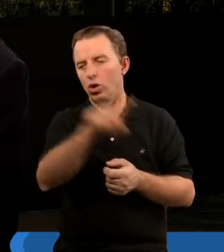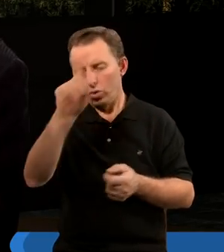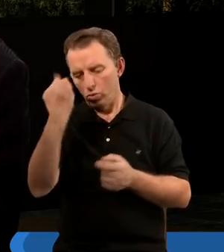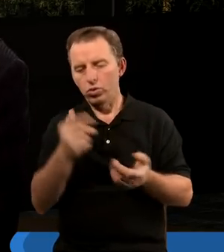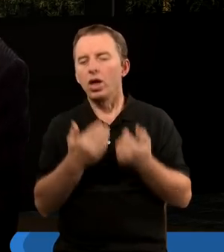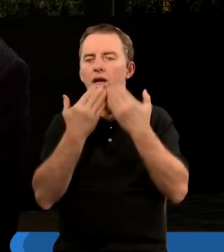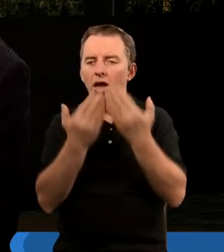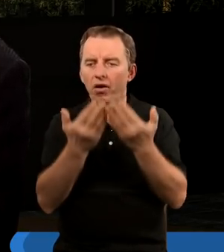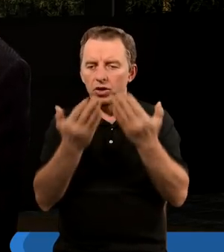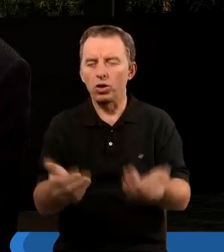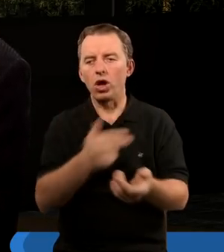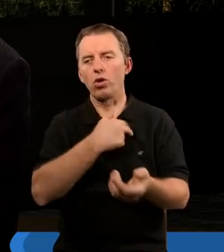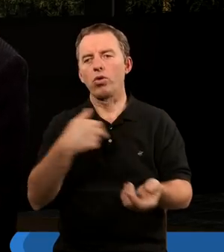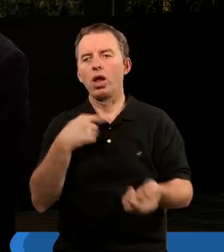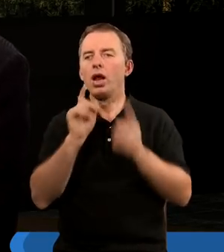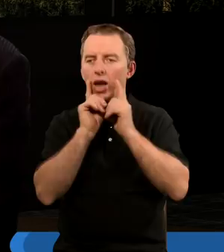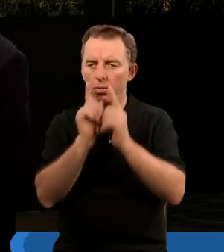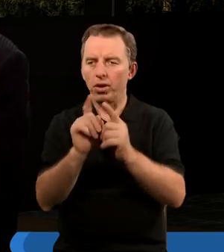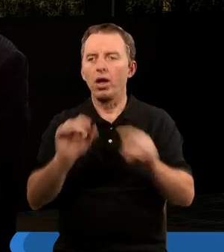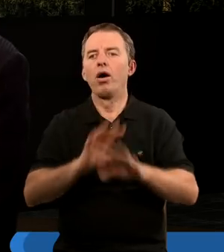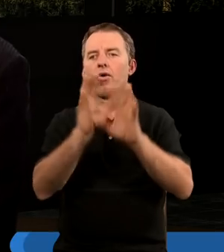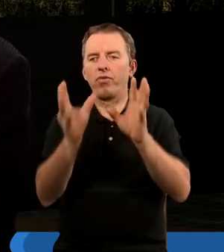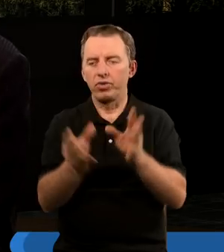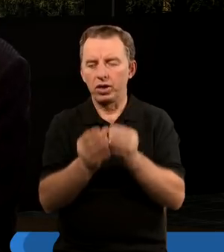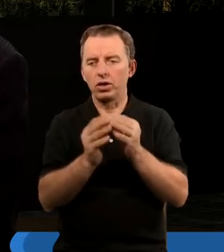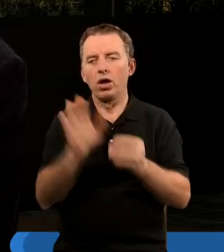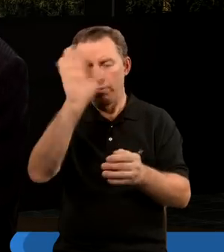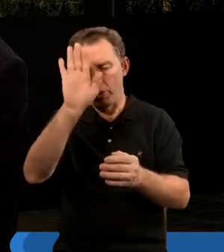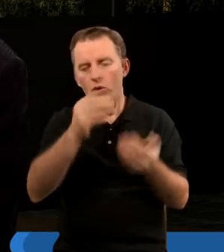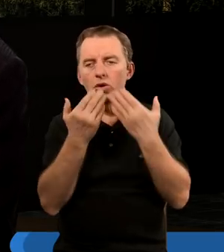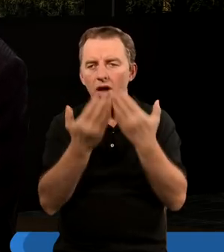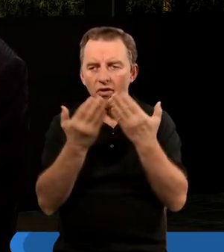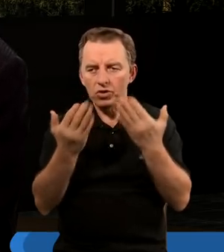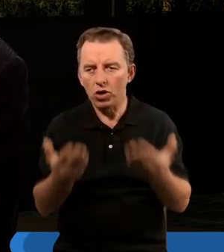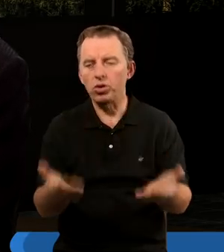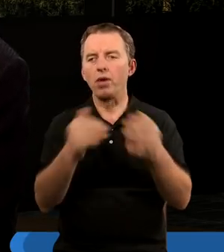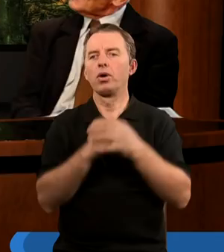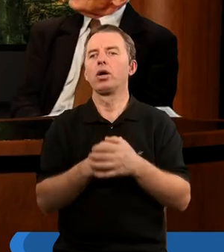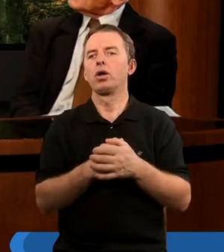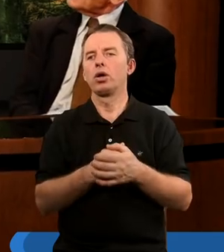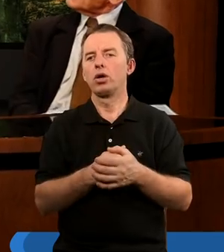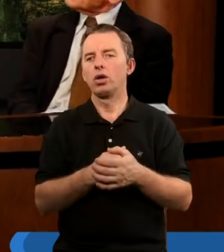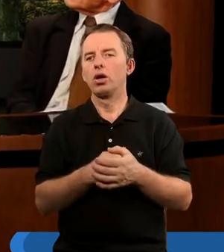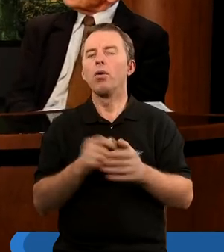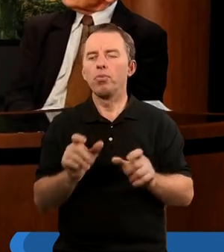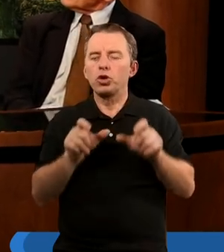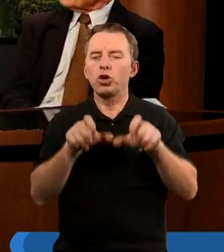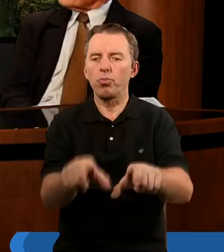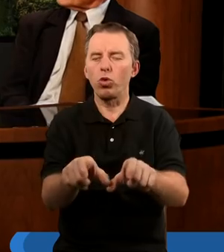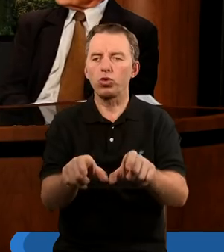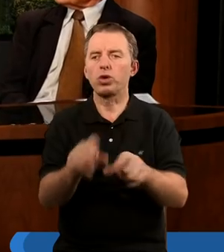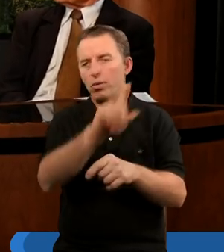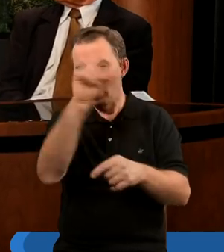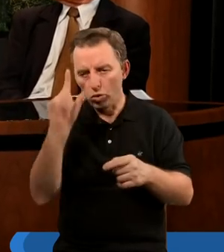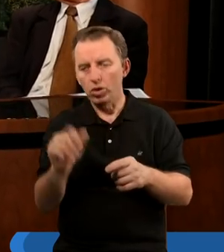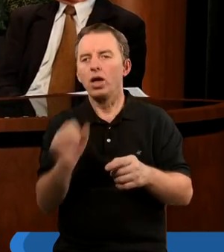nam zawdzięczają? Tak naprawdę to wszyscy tylko Bogu coś zawdzięczamy. A w tym sensie, że chcemy, że przymuszamy ich